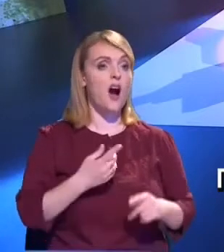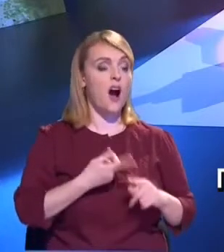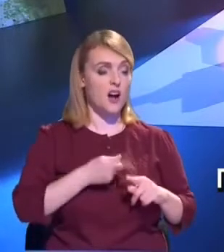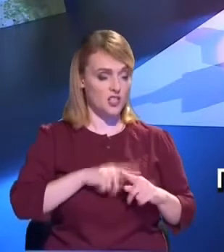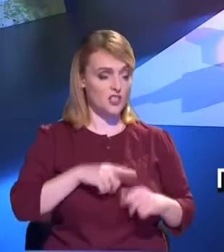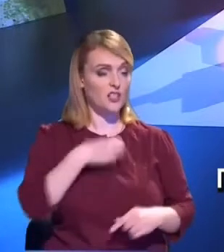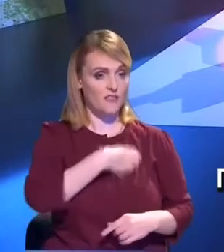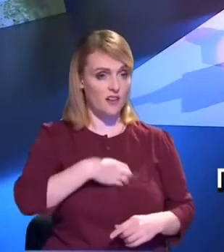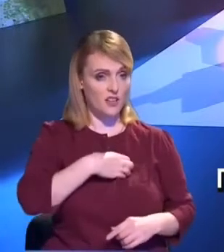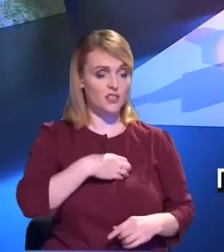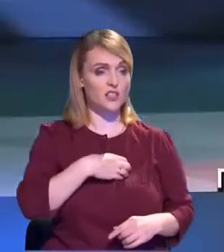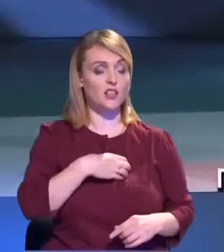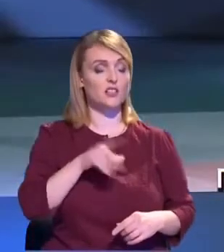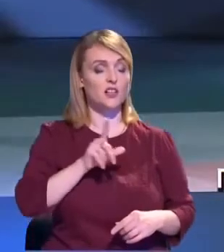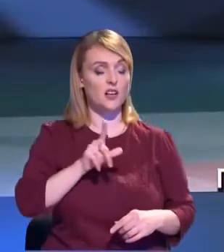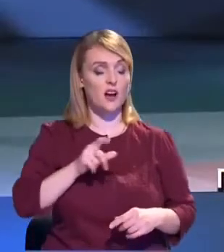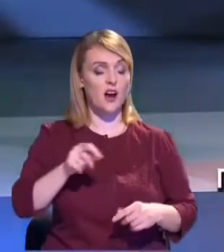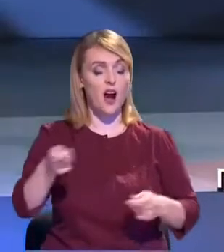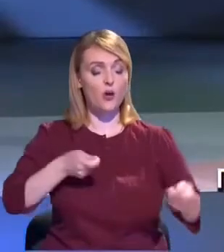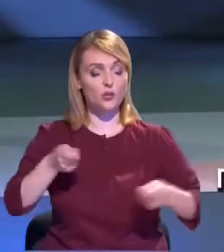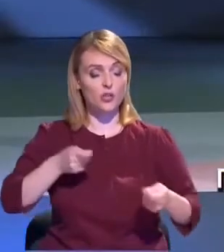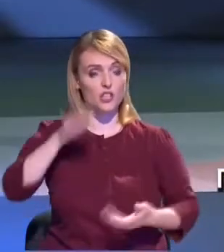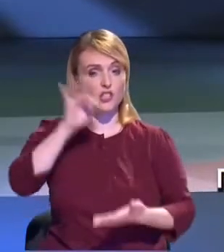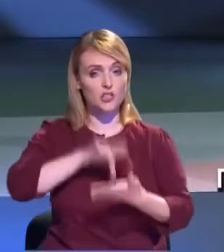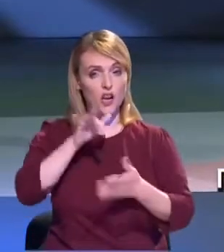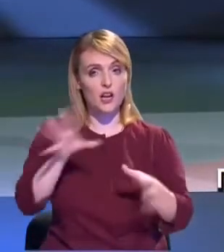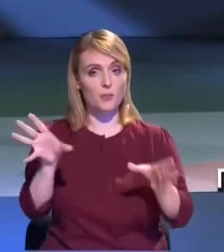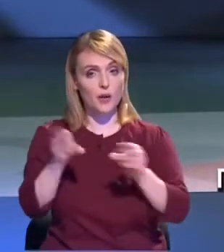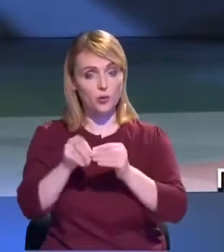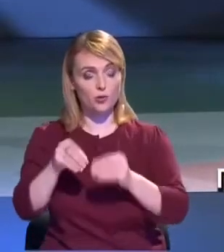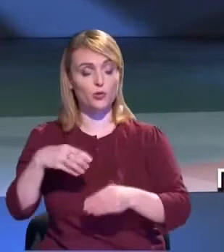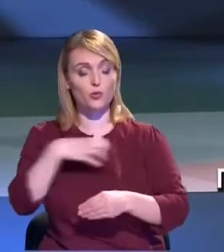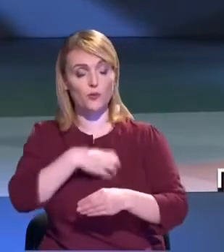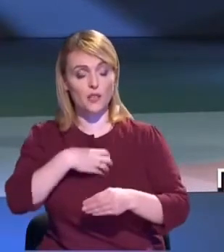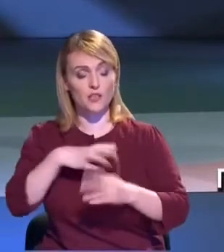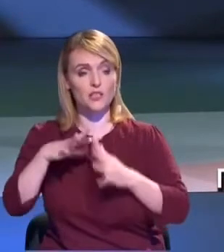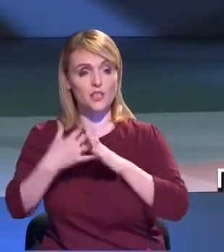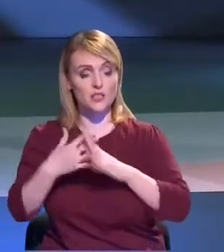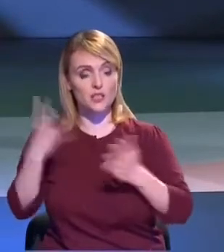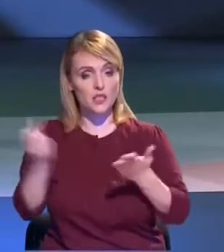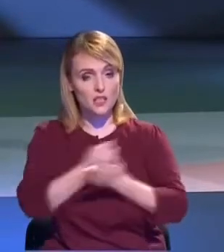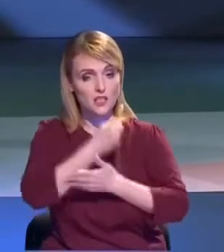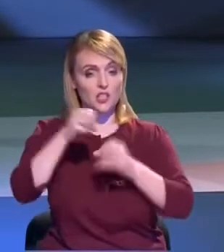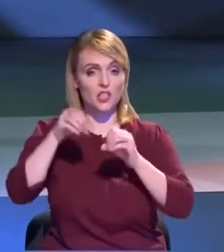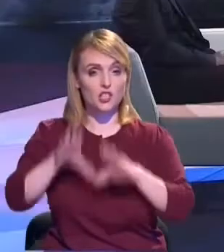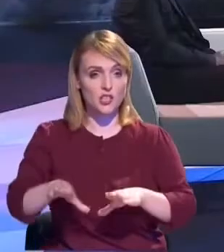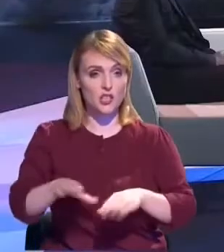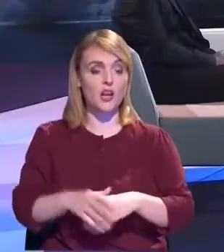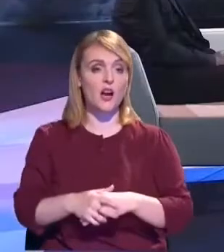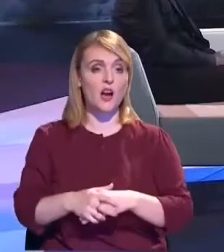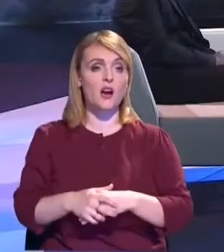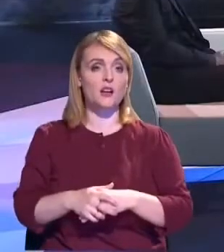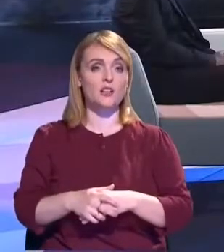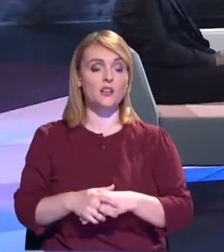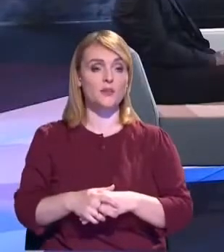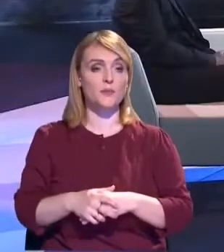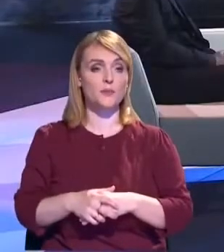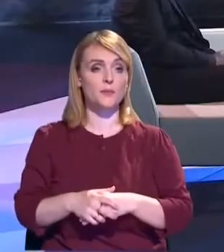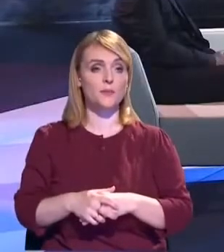autoritățile centrale de comun cu autoritățile locale să identifice soluții de evacuare a apei